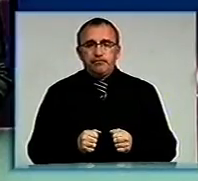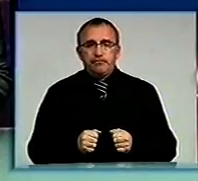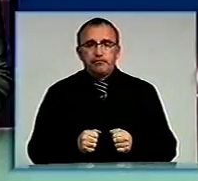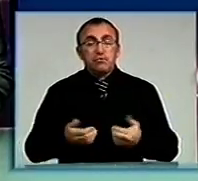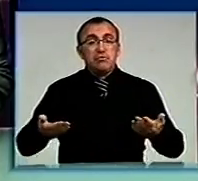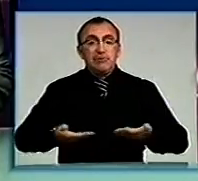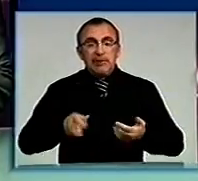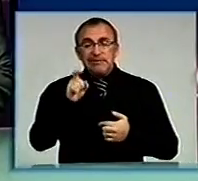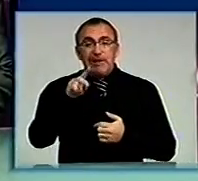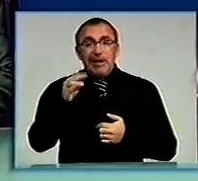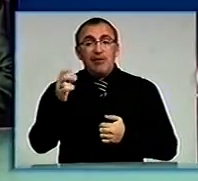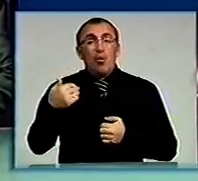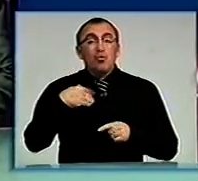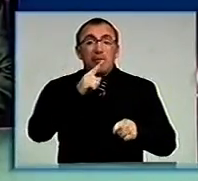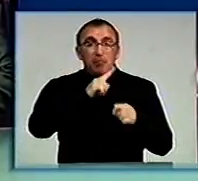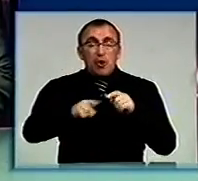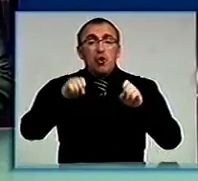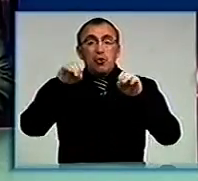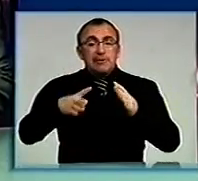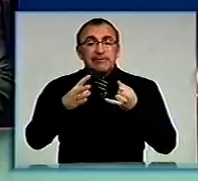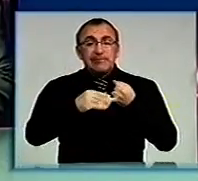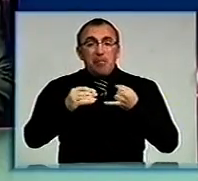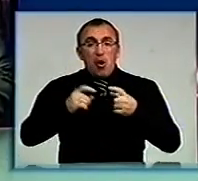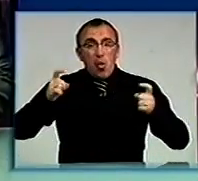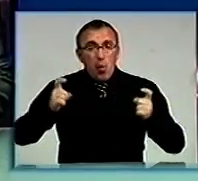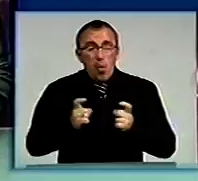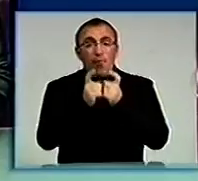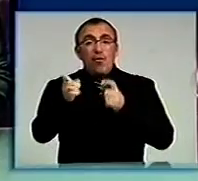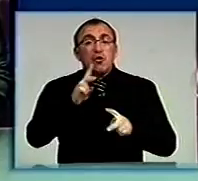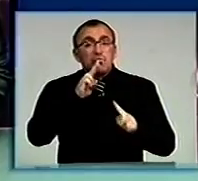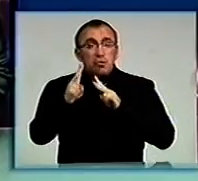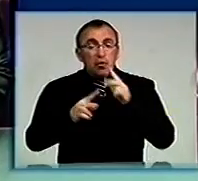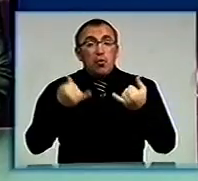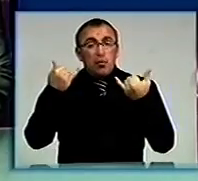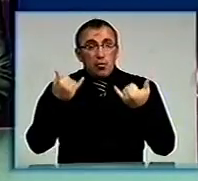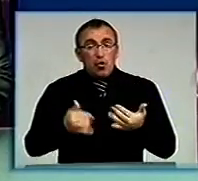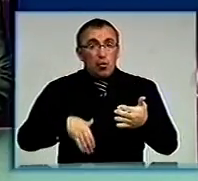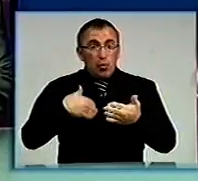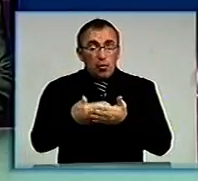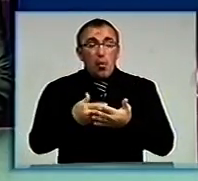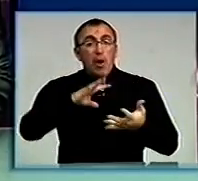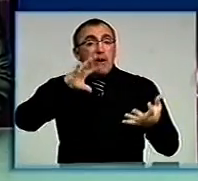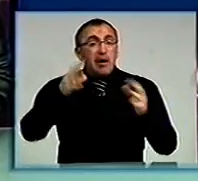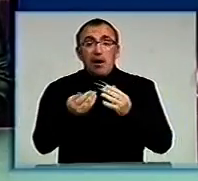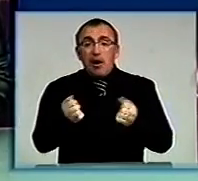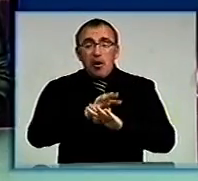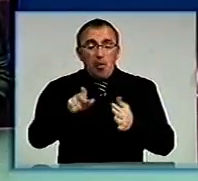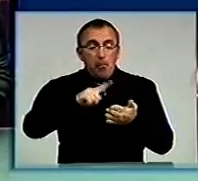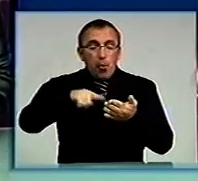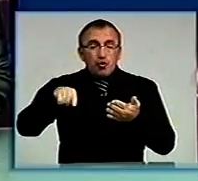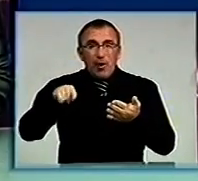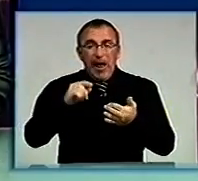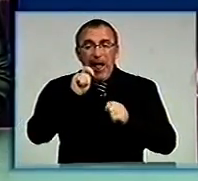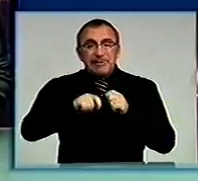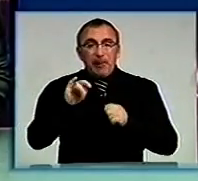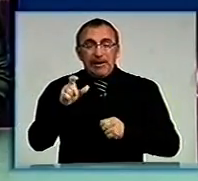Жителі Злинки хочуть скорішого вирішення земельного конфлікту. Вони скаржаться на те, що і досі не отримали результати почеркознавчої експертизи,